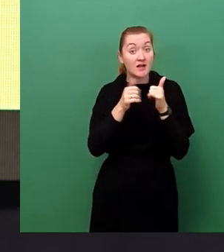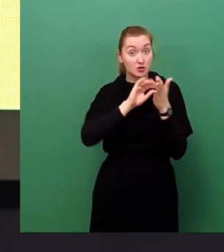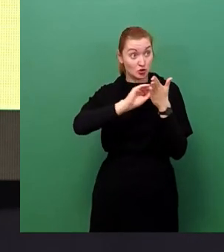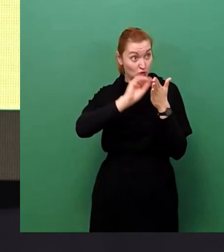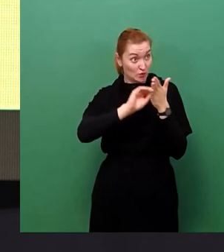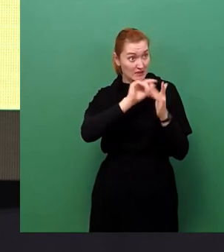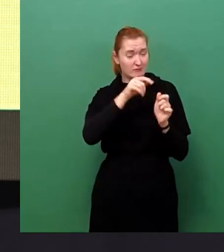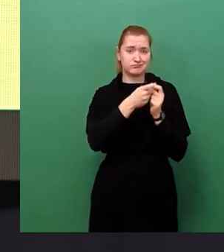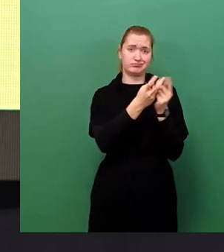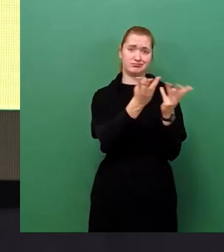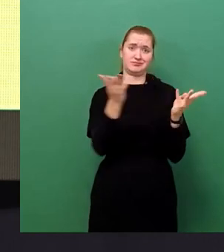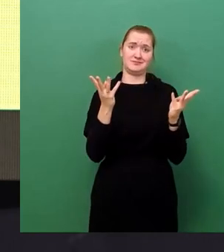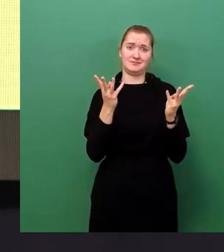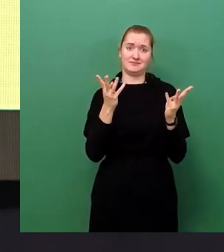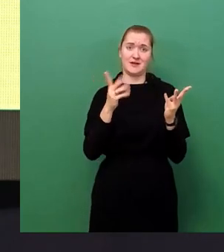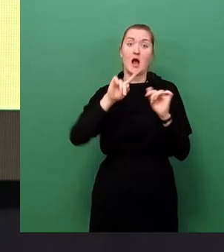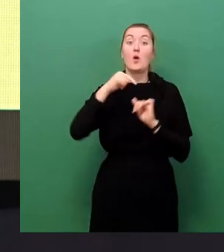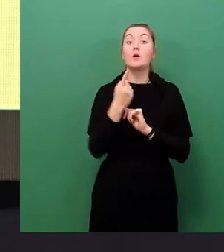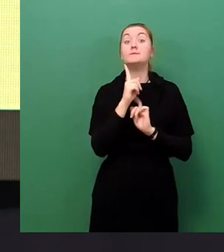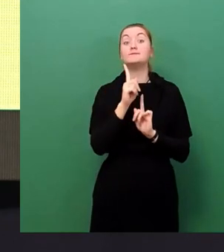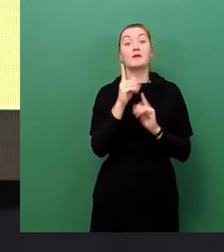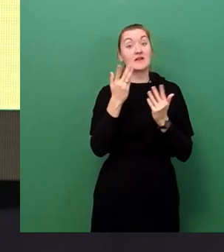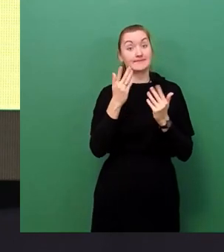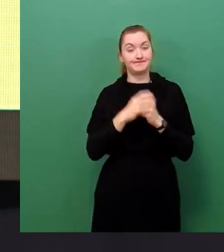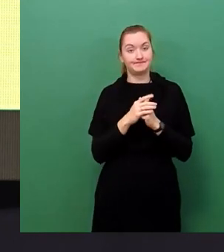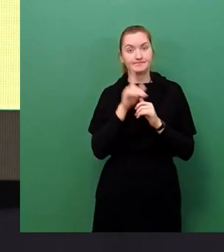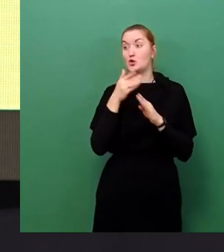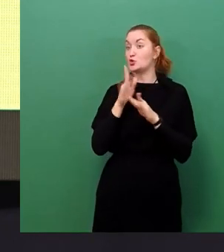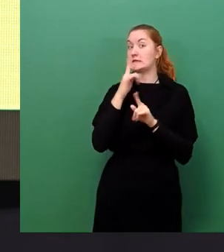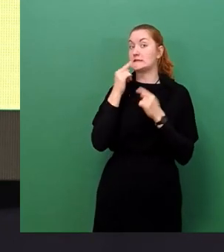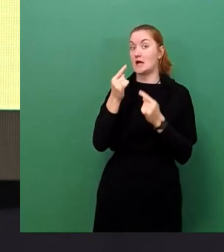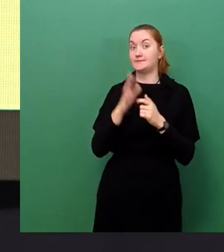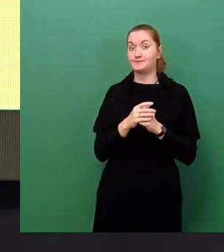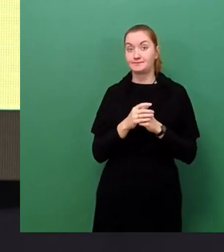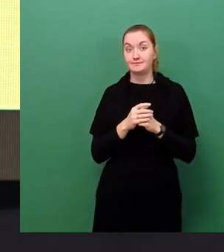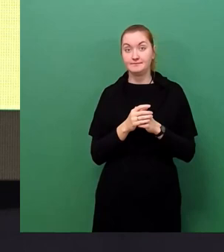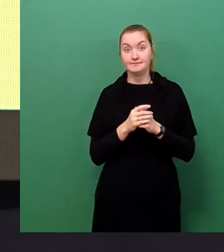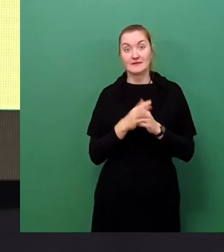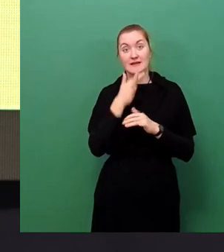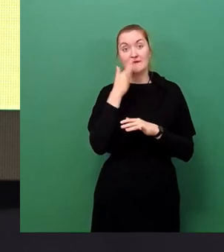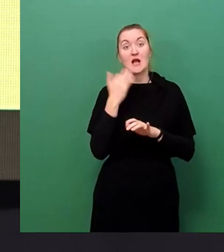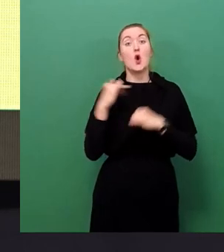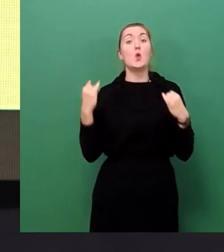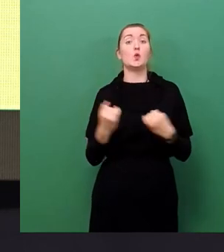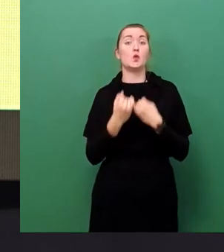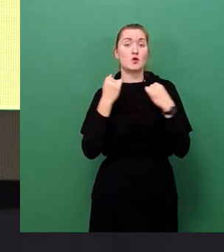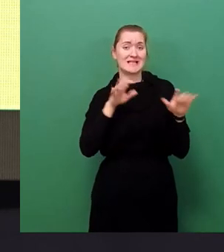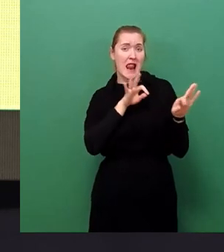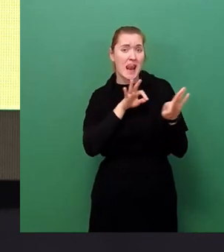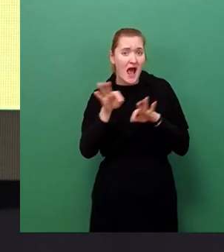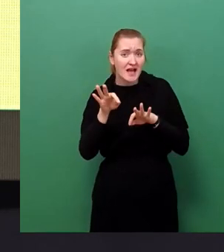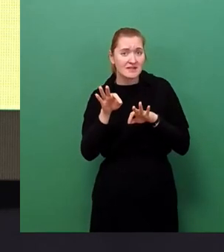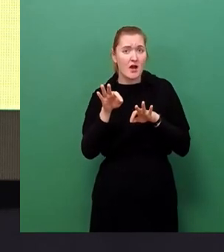natürlich absolut nichts zu vergessen, es ist bereits schon gesagt worden, die zahlreichen Übungsleiterinnen und Übungsleiter,